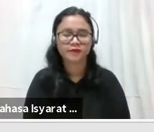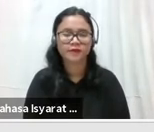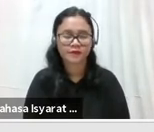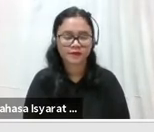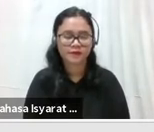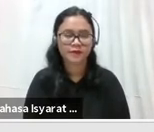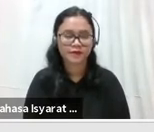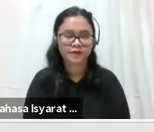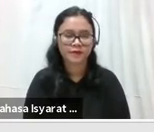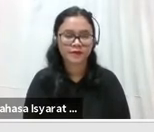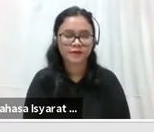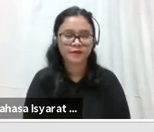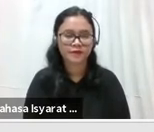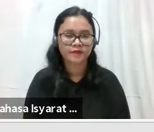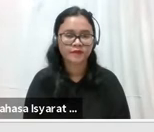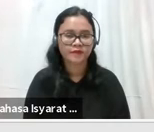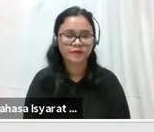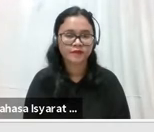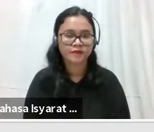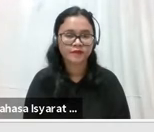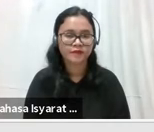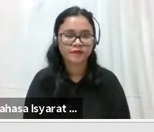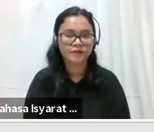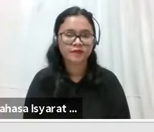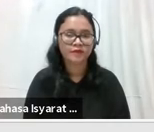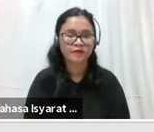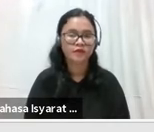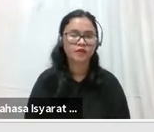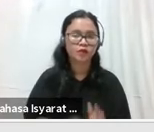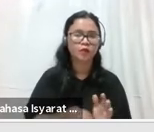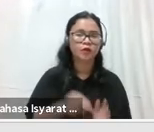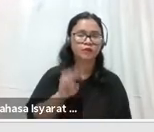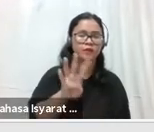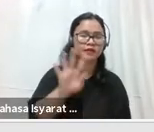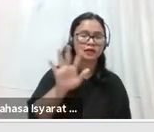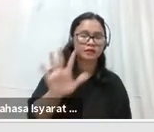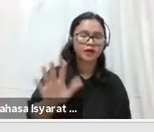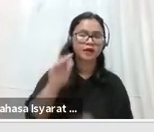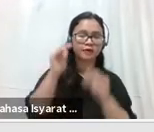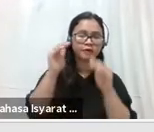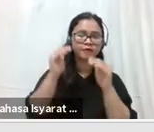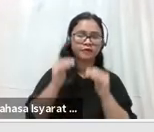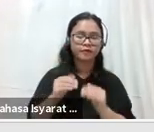Wahana Keluarga Serebal Palsi. 43, Artimah dalam kurung Individu. 45,